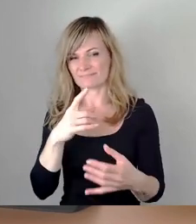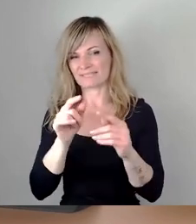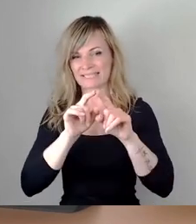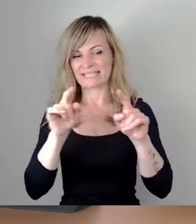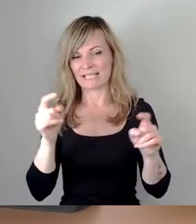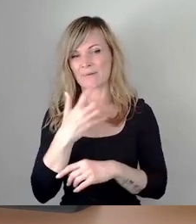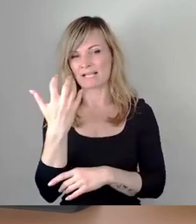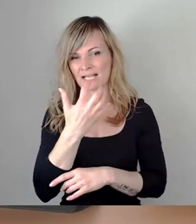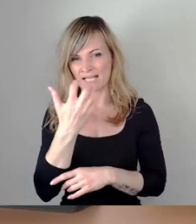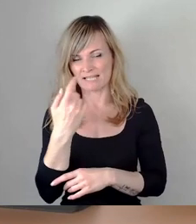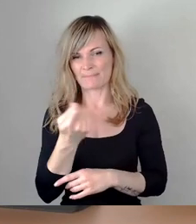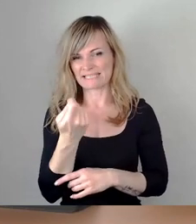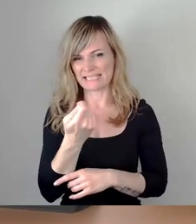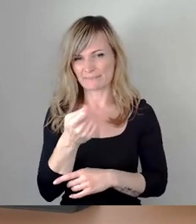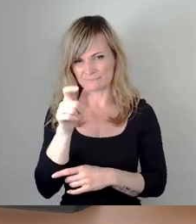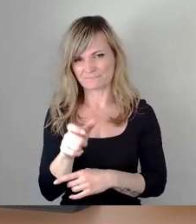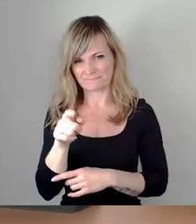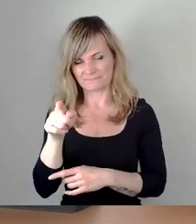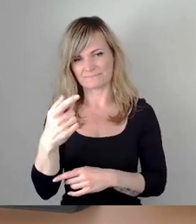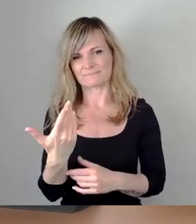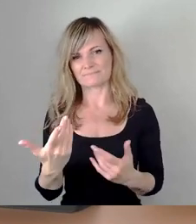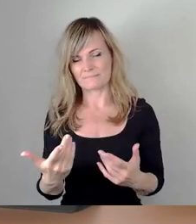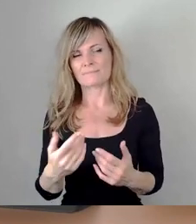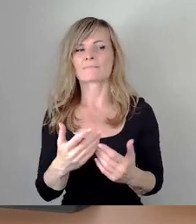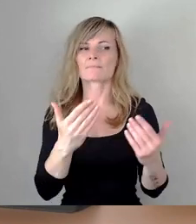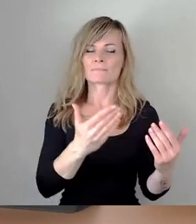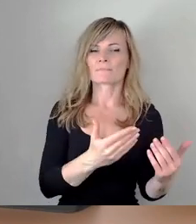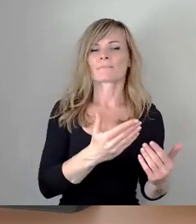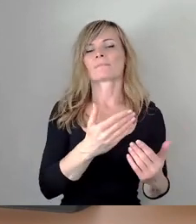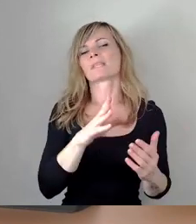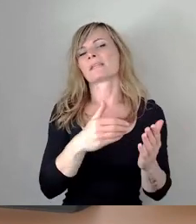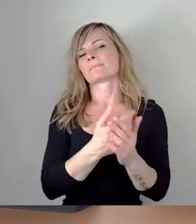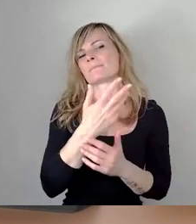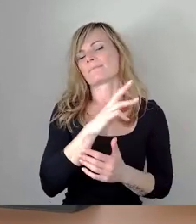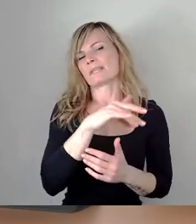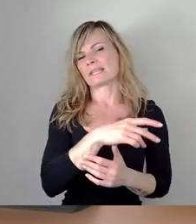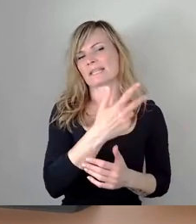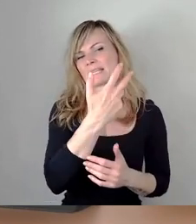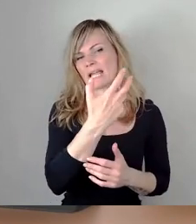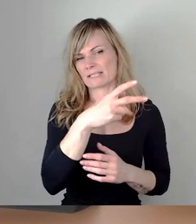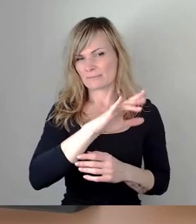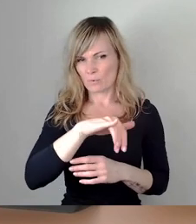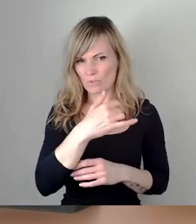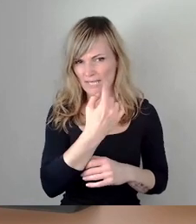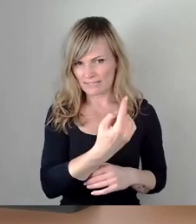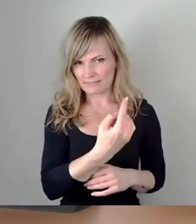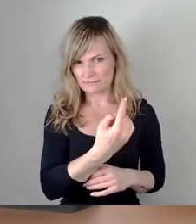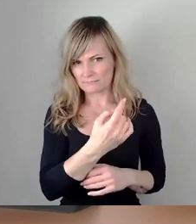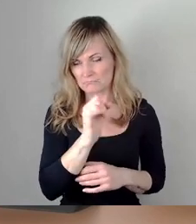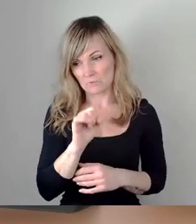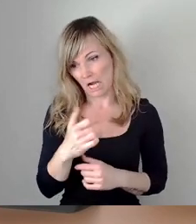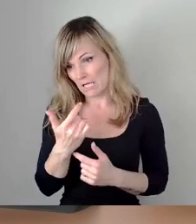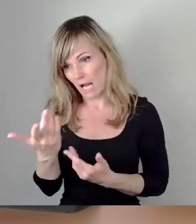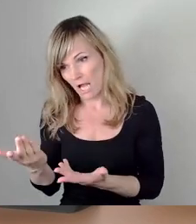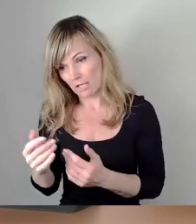Gasbetriebenen, auf der einen Seite mit dem sogenannten Regen 30-Projekt, also im Sinne der, da können Sie lachen, aber es